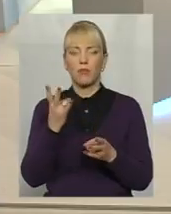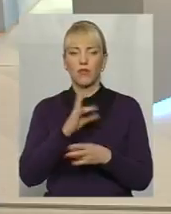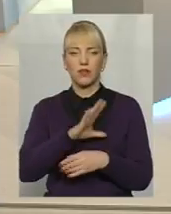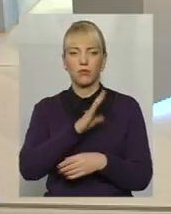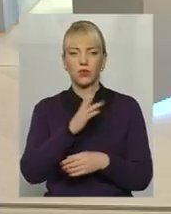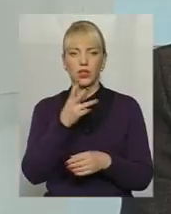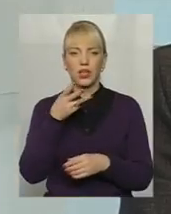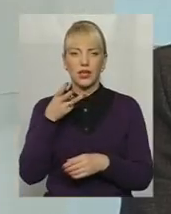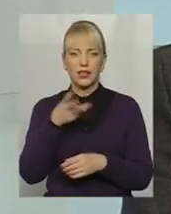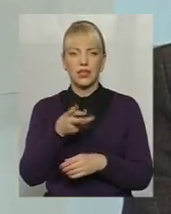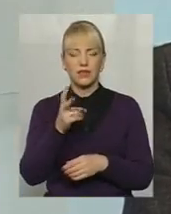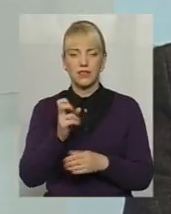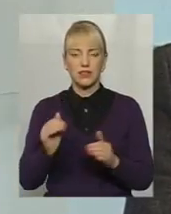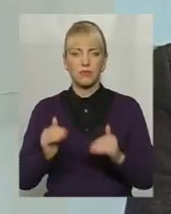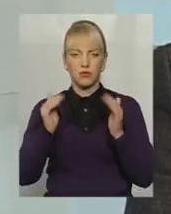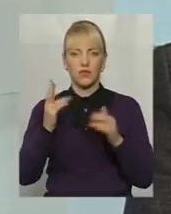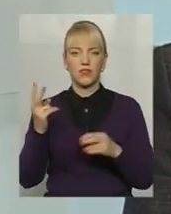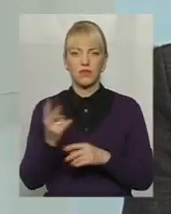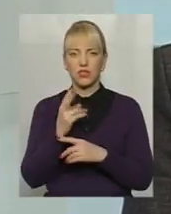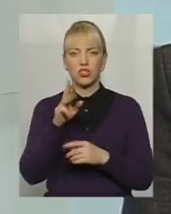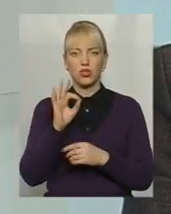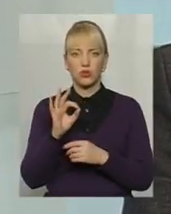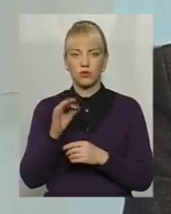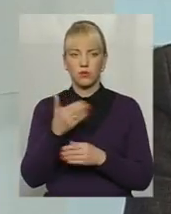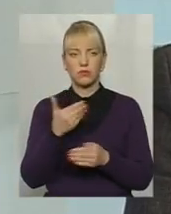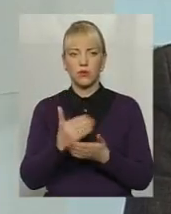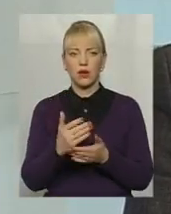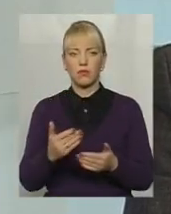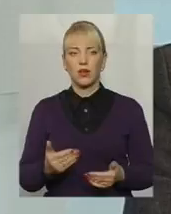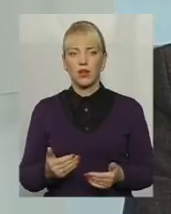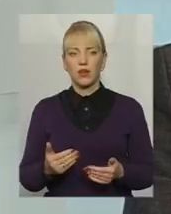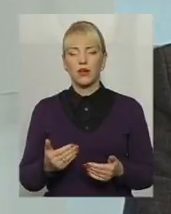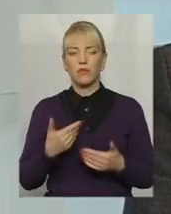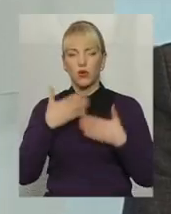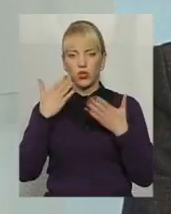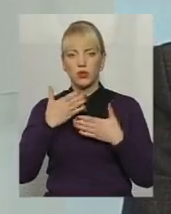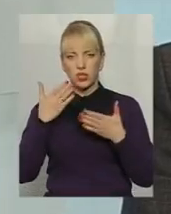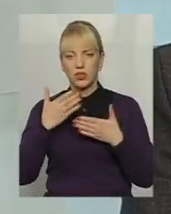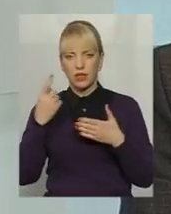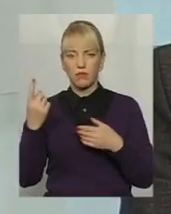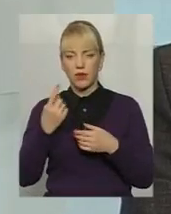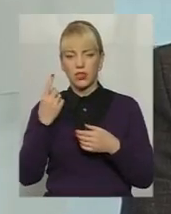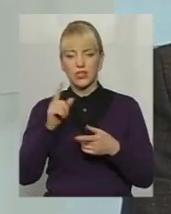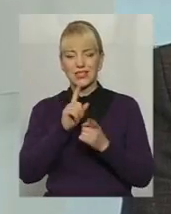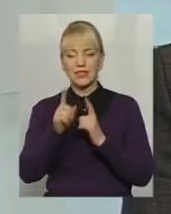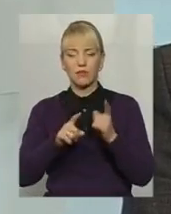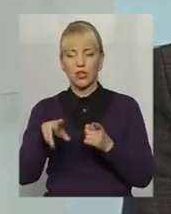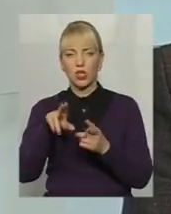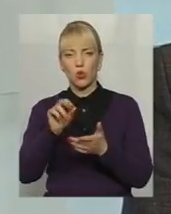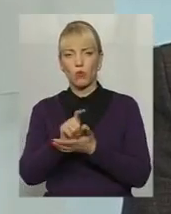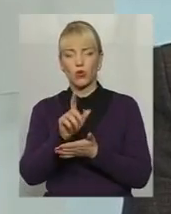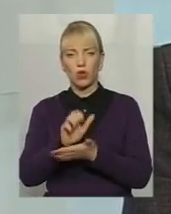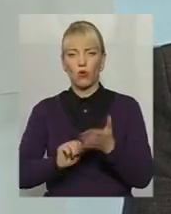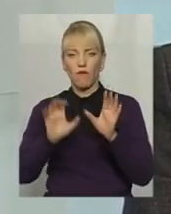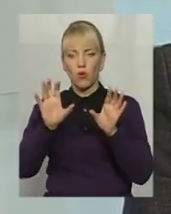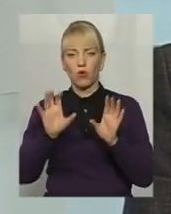підвищеною вдвічі, ми ще маємо, вже пройшло перше вчитання у Верховній Раді, змін до податкового кодексу, який,